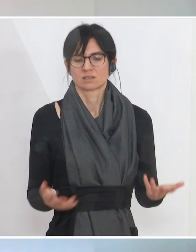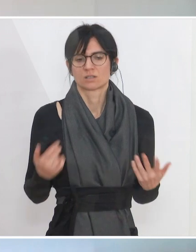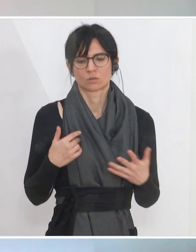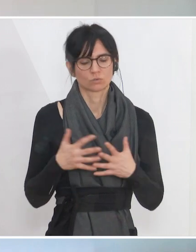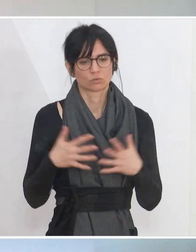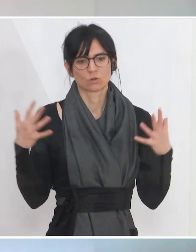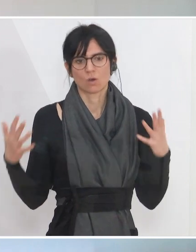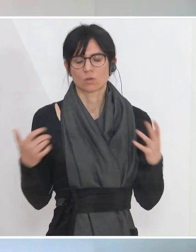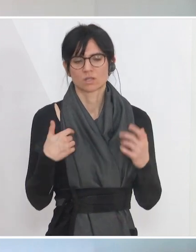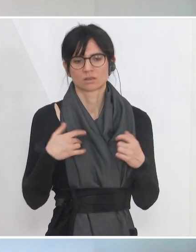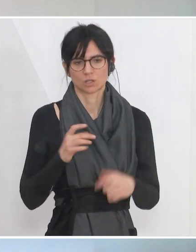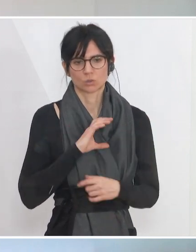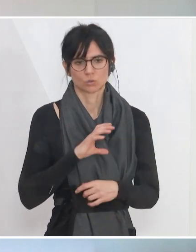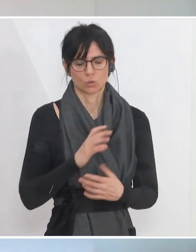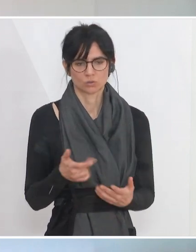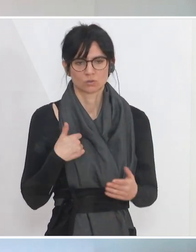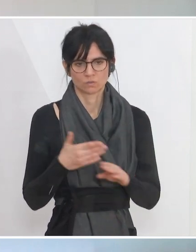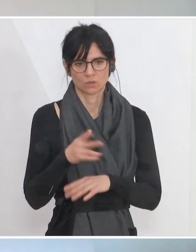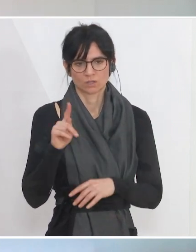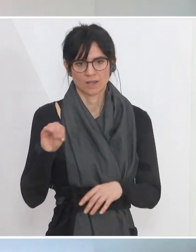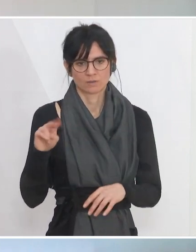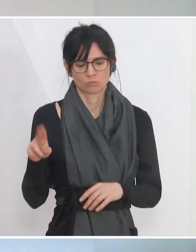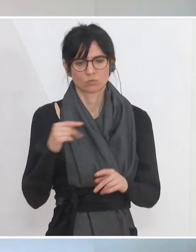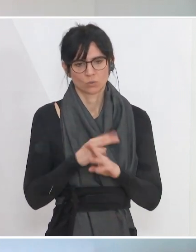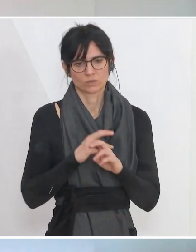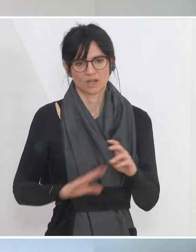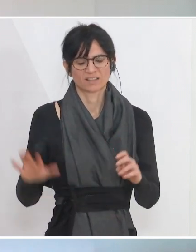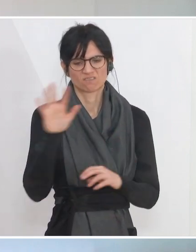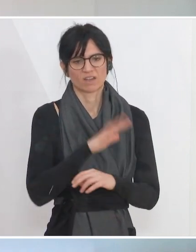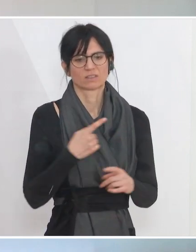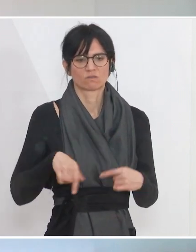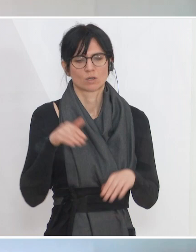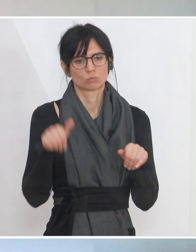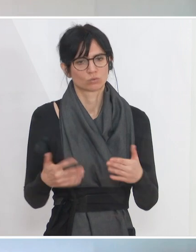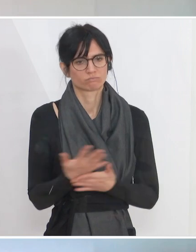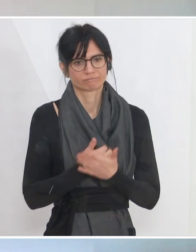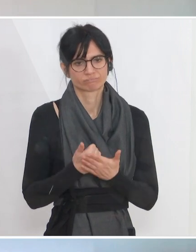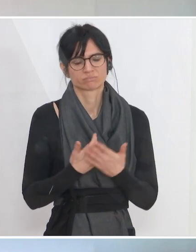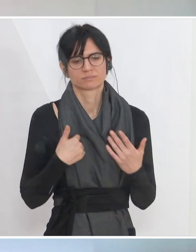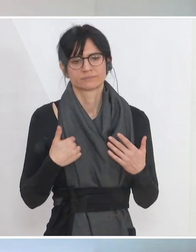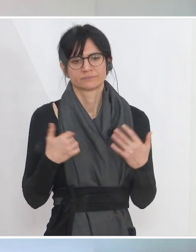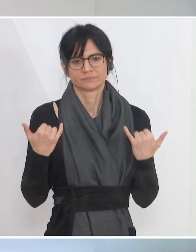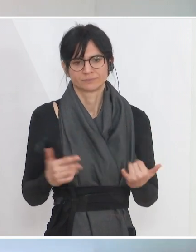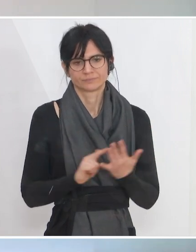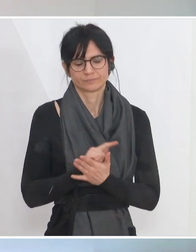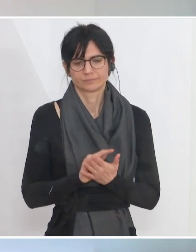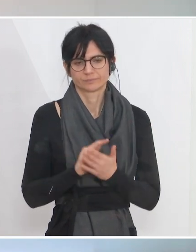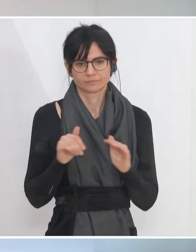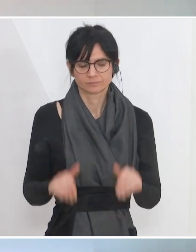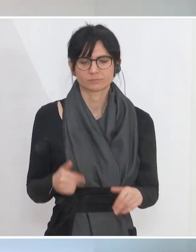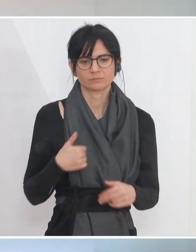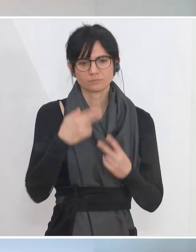großartige Chancen für unsere KMUs auch in Österreich und das müssen wir nutzen gerade in dieser Zeit. Und